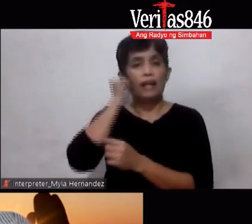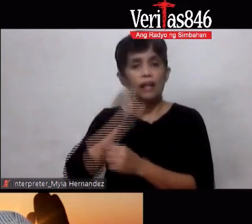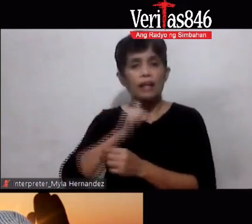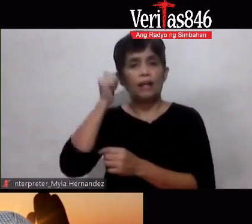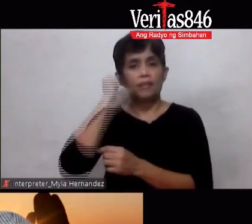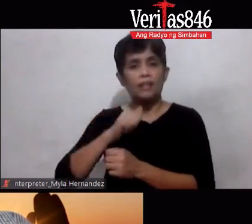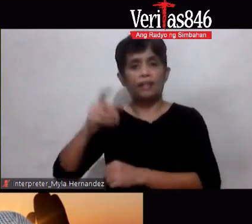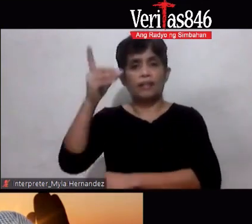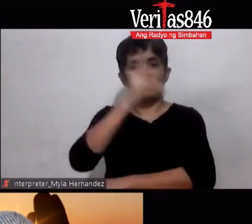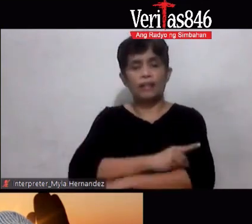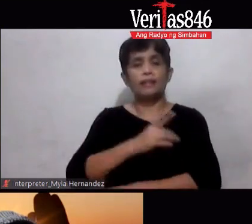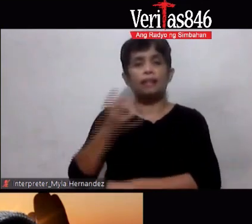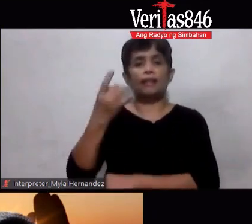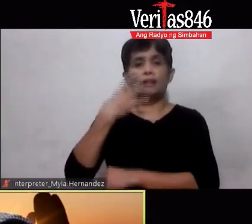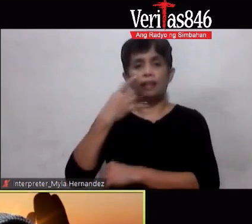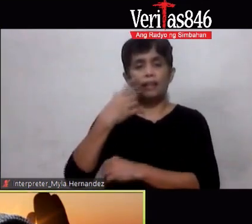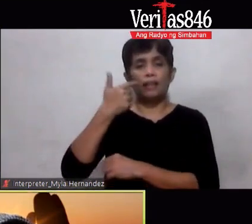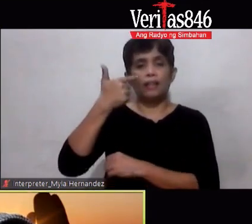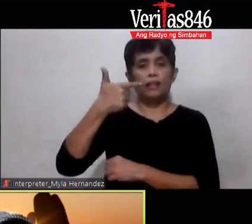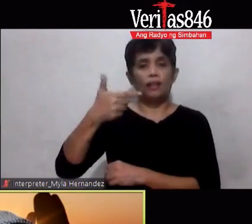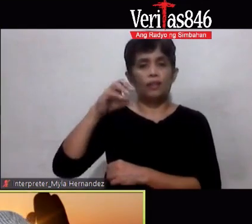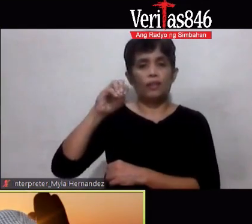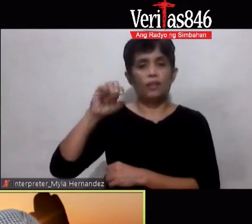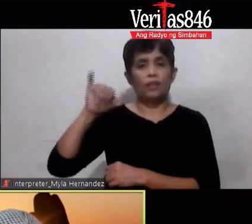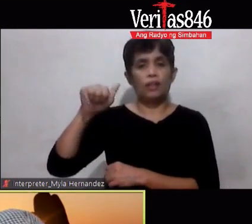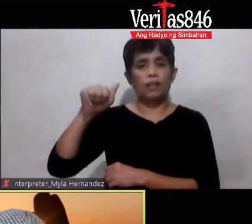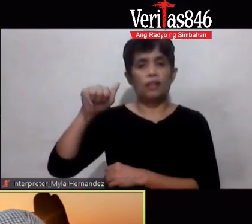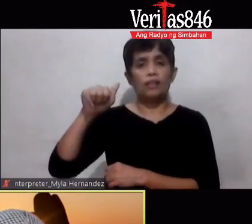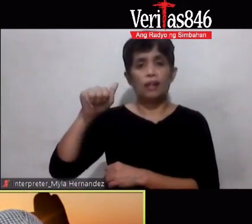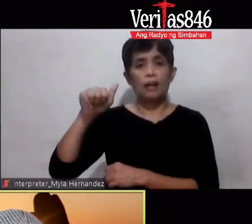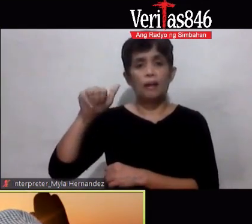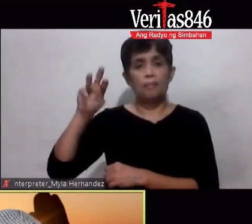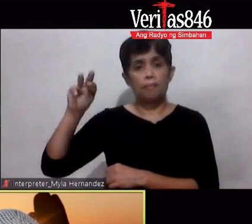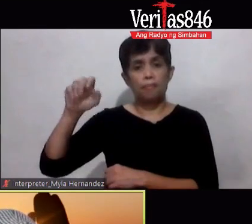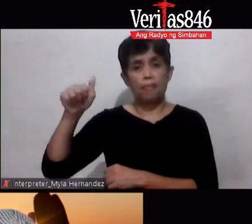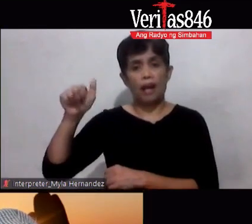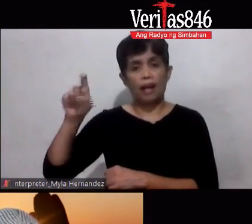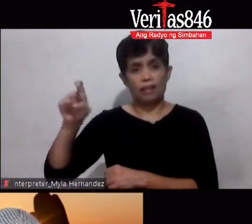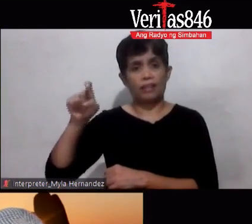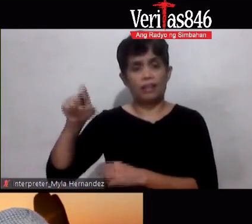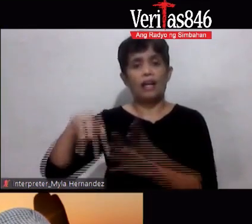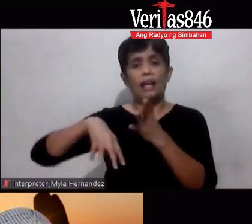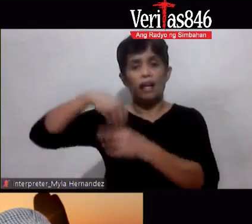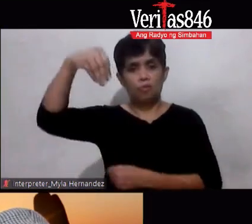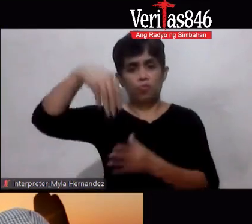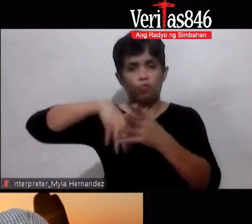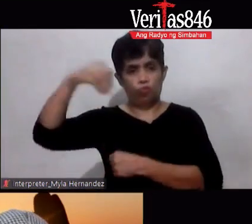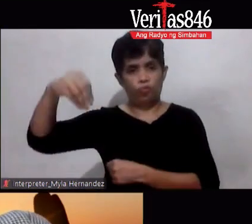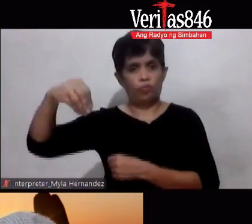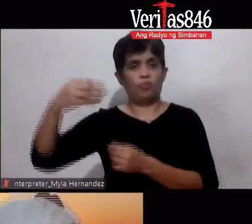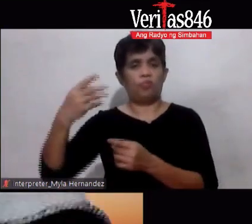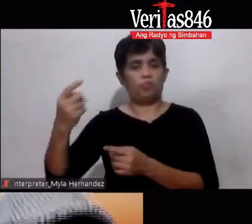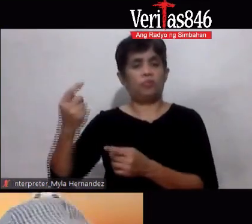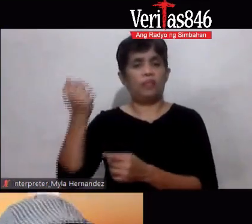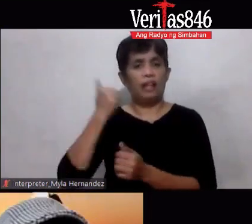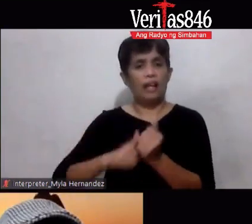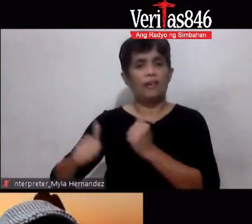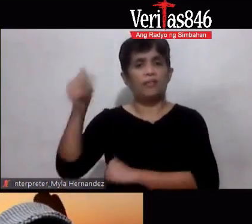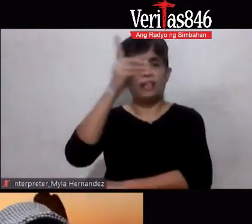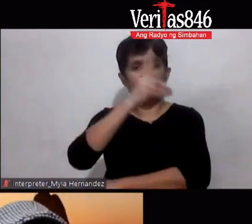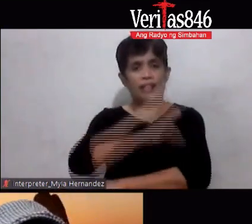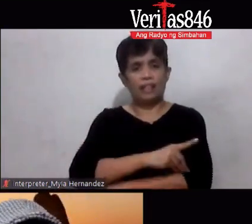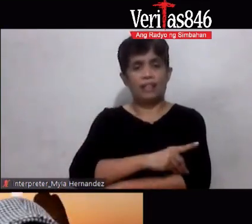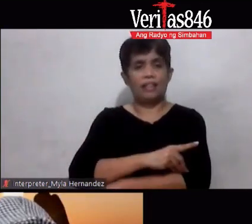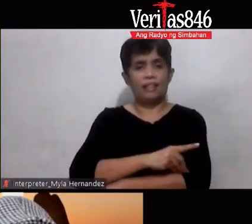akong uminom ng guya max araw-araw akong lumalabas ok alam yan ni brother eng walang araw na hindi ako